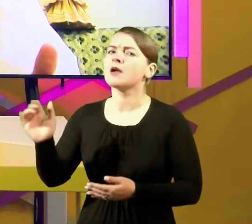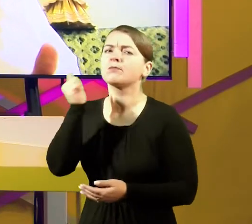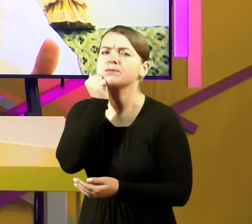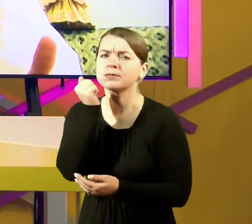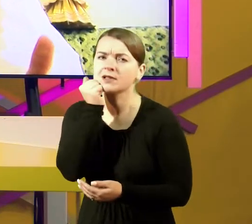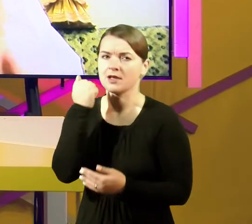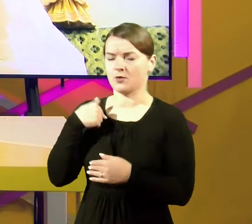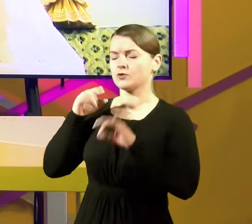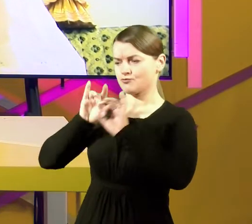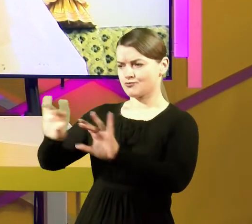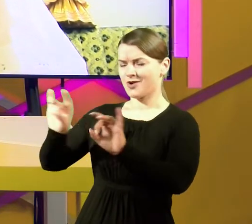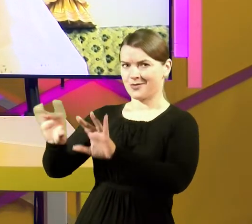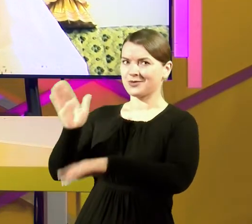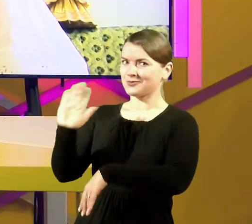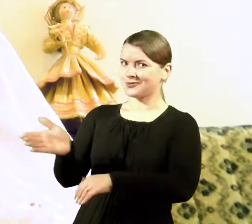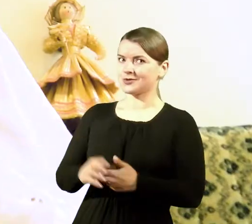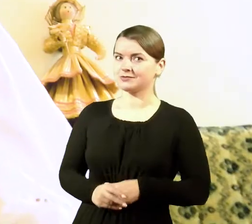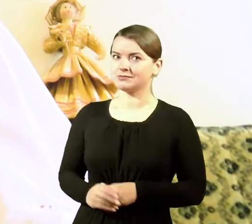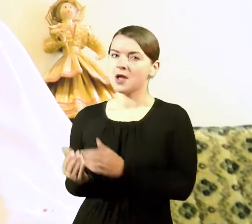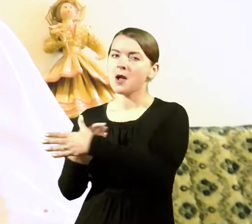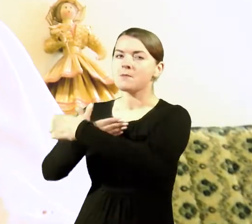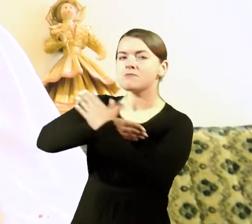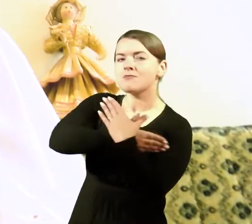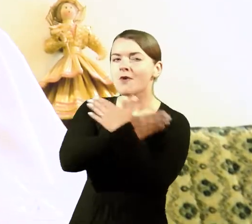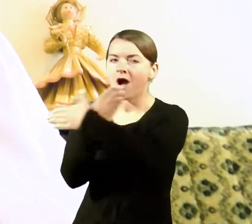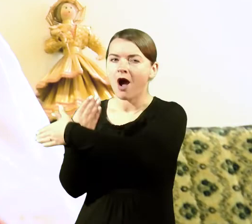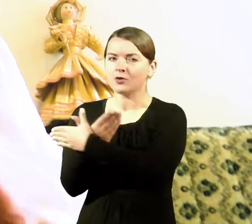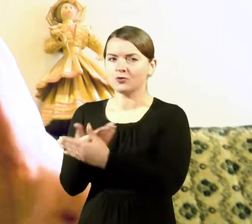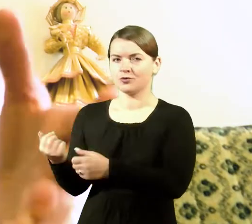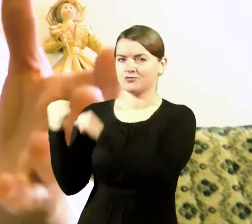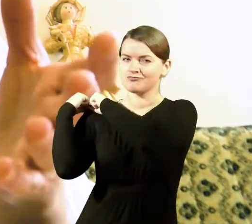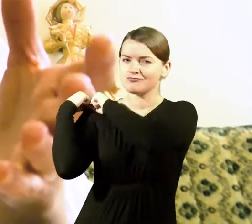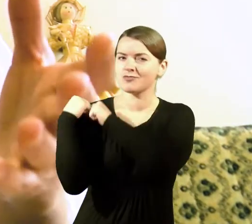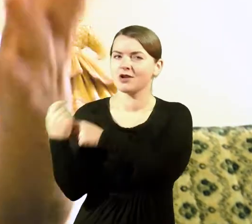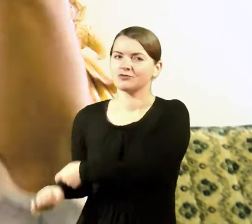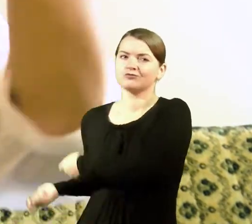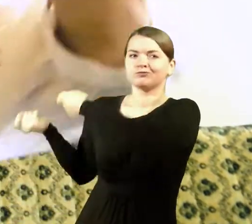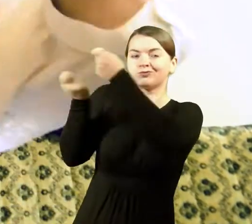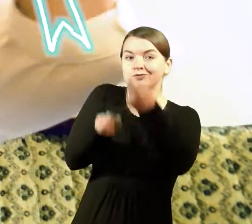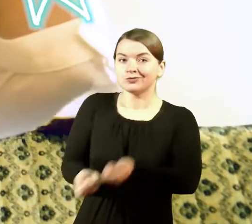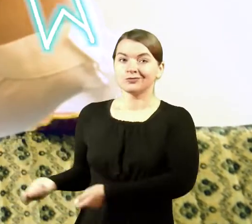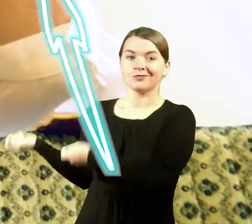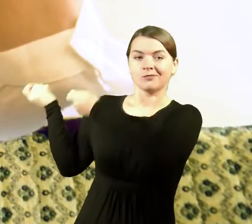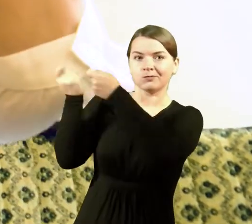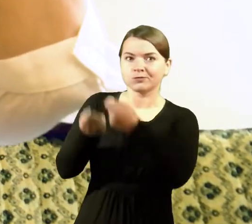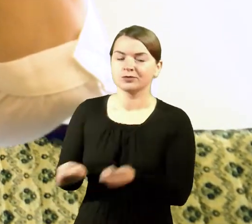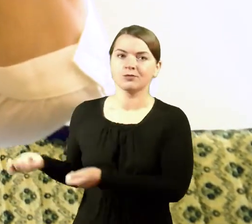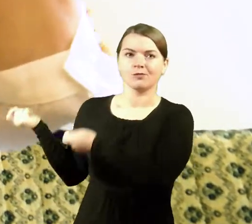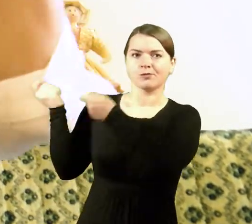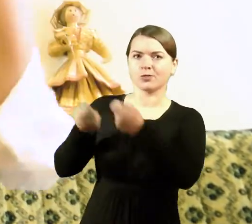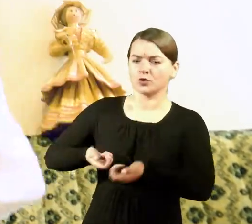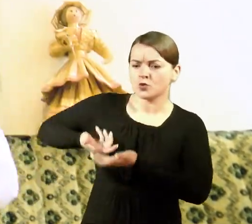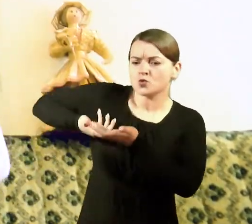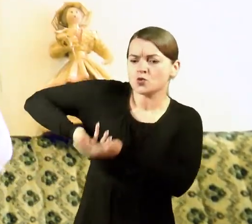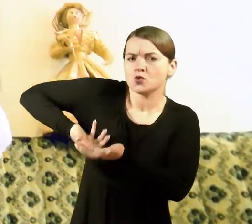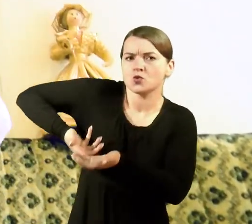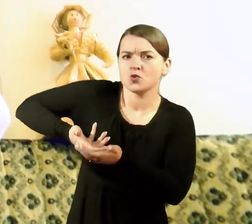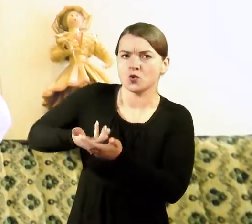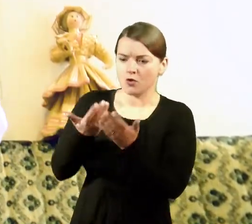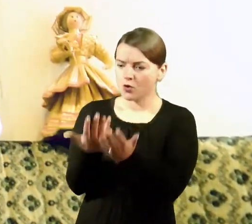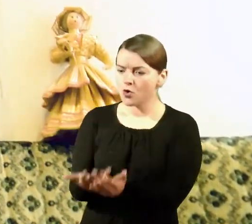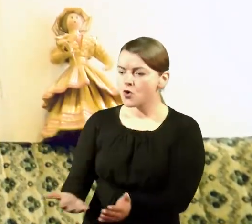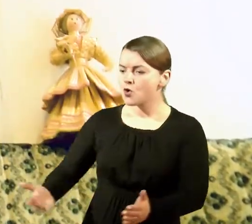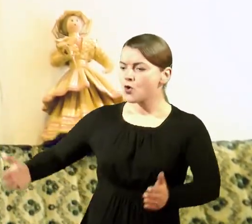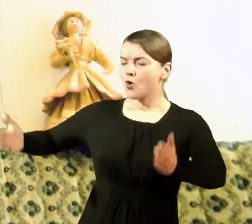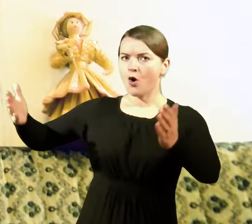Vytigi, palauk, toj papasakosiu. Malūnininkas užkelia maišus į malūno viršų ir supila grūdus